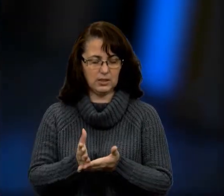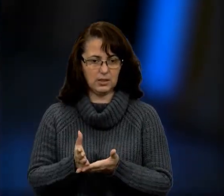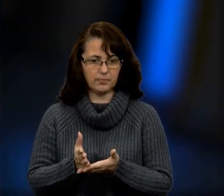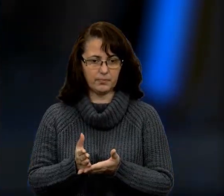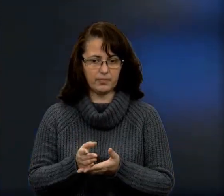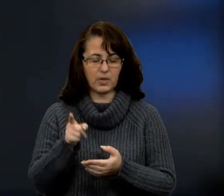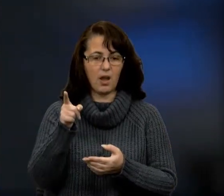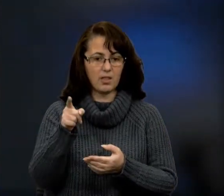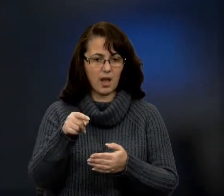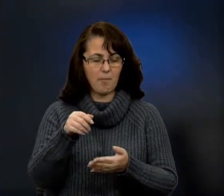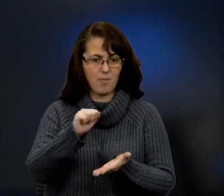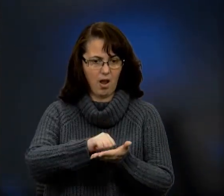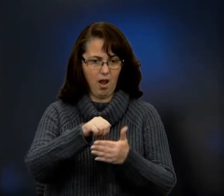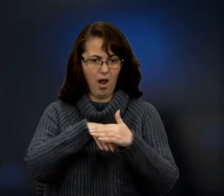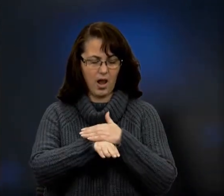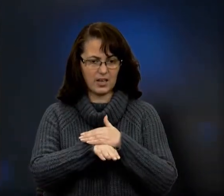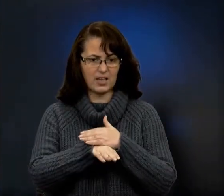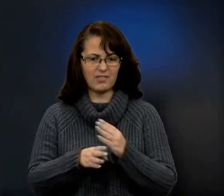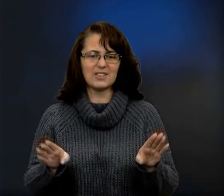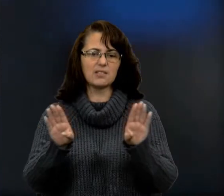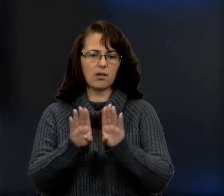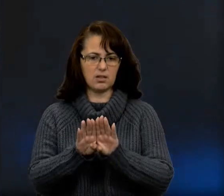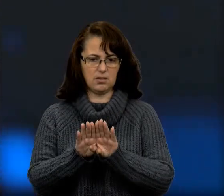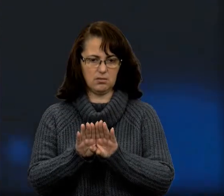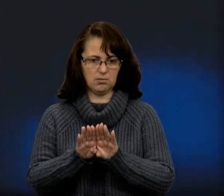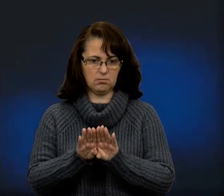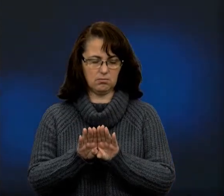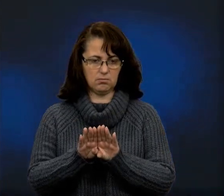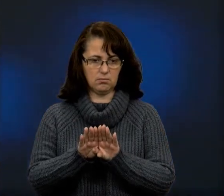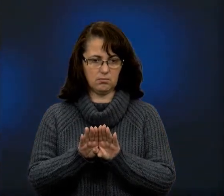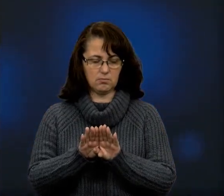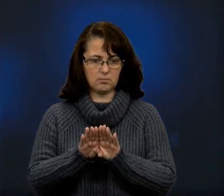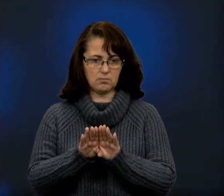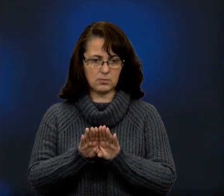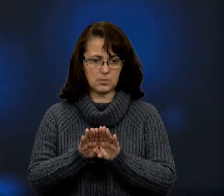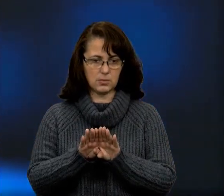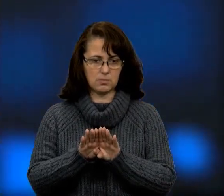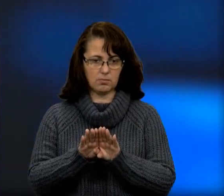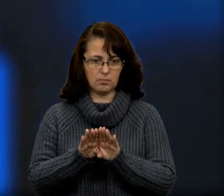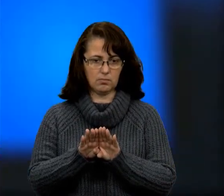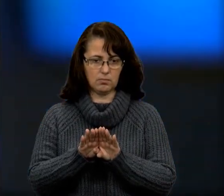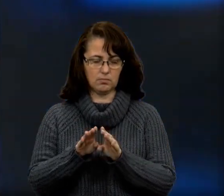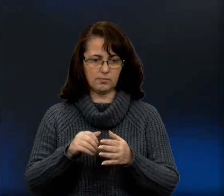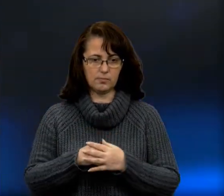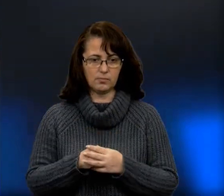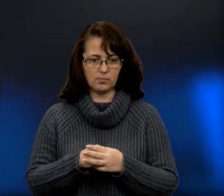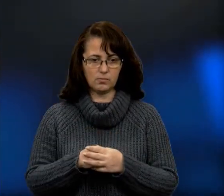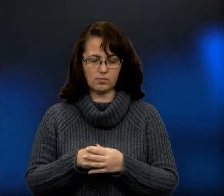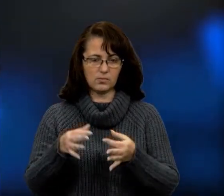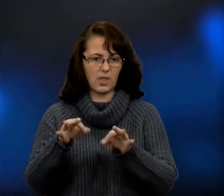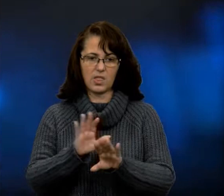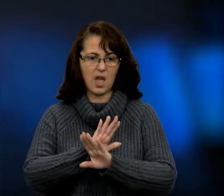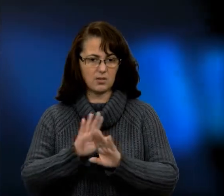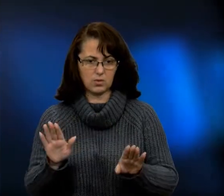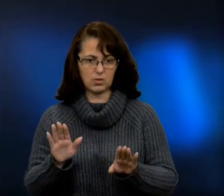закриті, архіви, певно, і російським дослідникам вони недоступні,